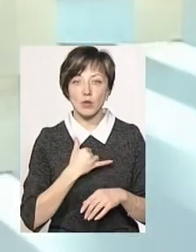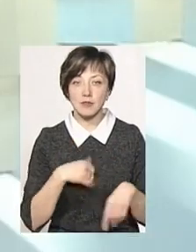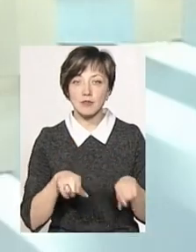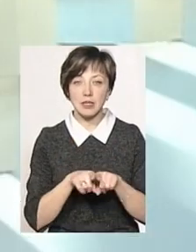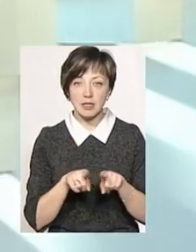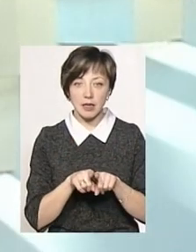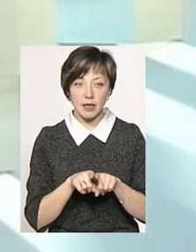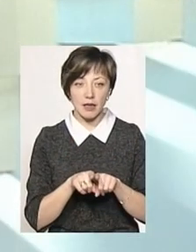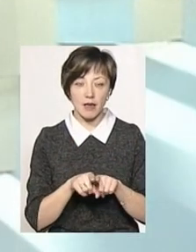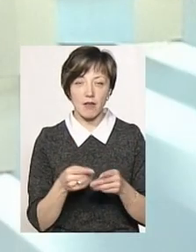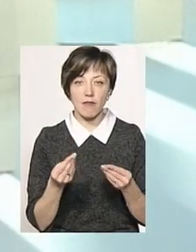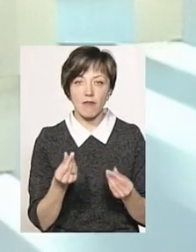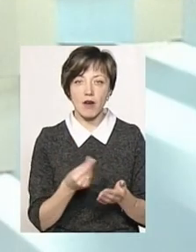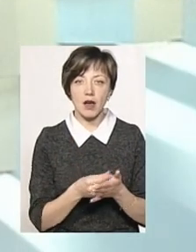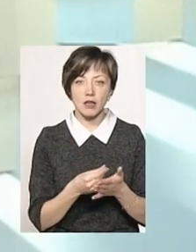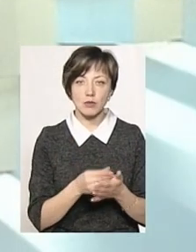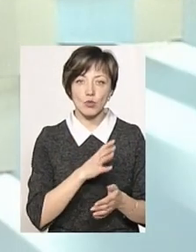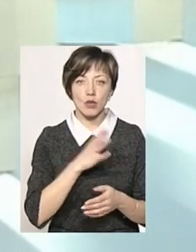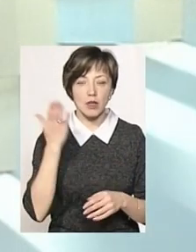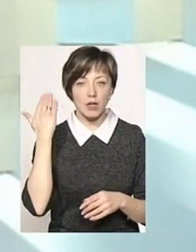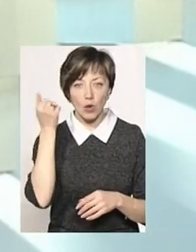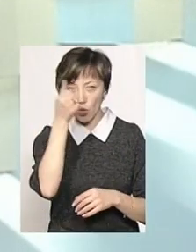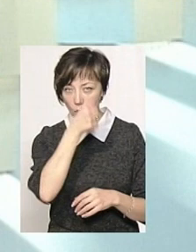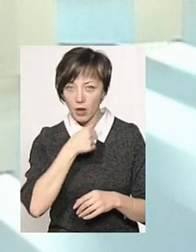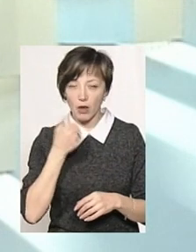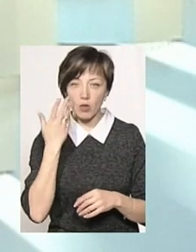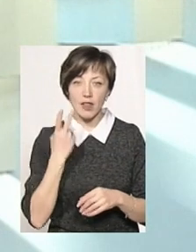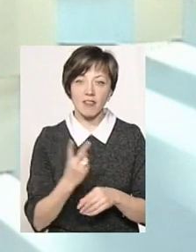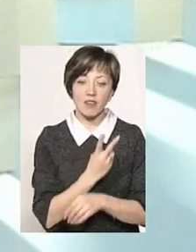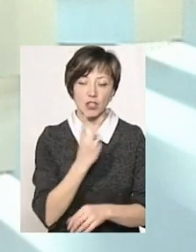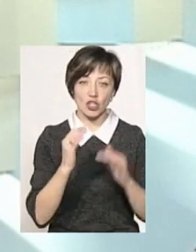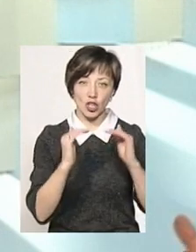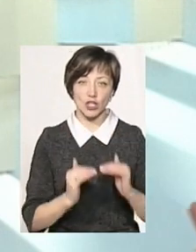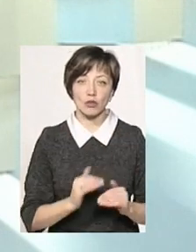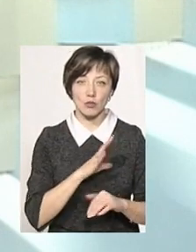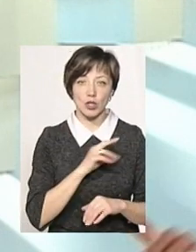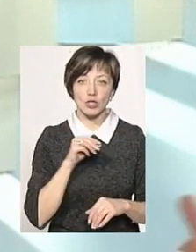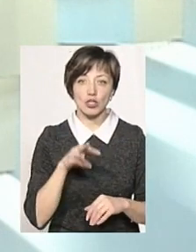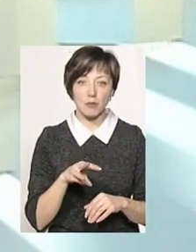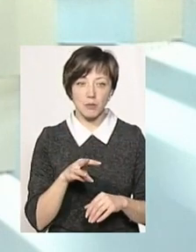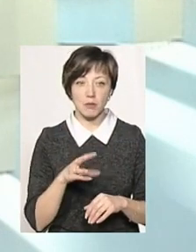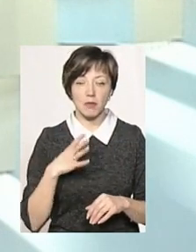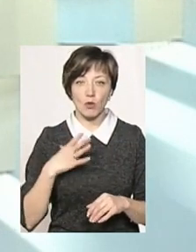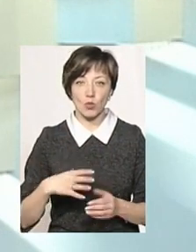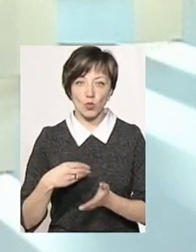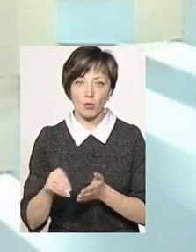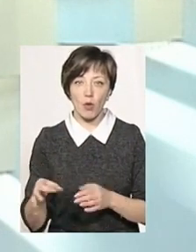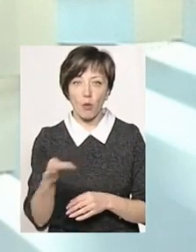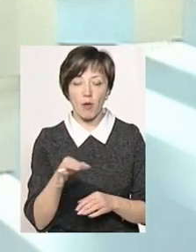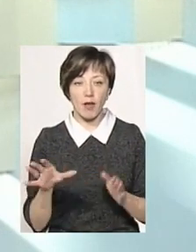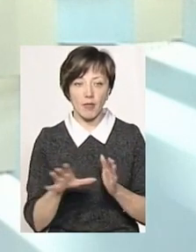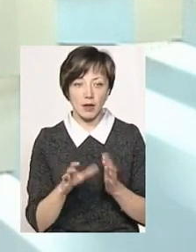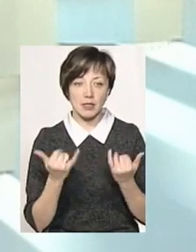все-таки собівартість її були роки, скажімо так, що вдвічі була нижча, ніж ту, яку приходилось купляти в